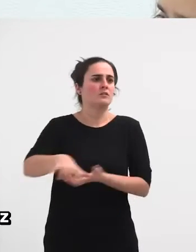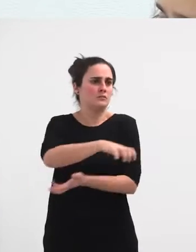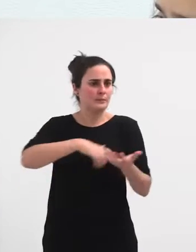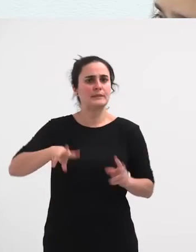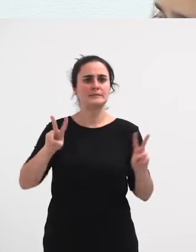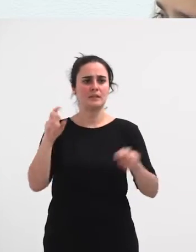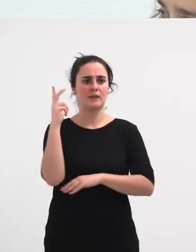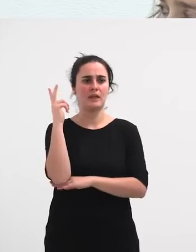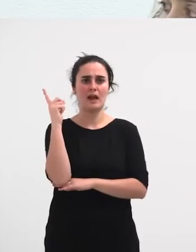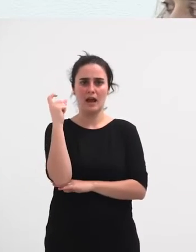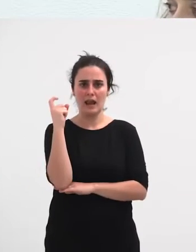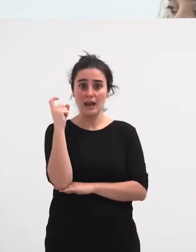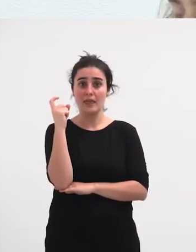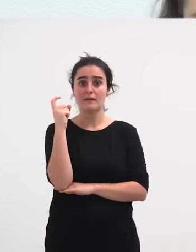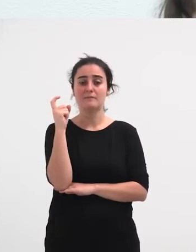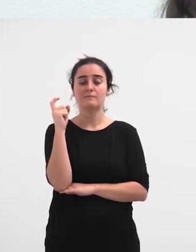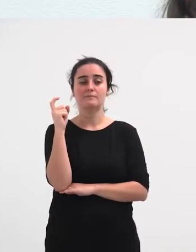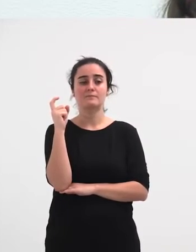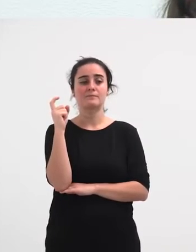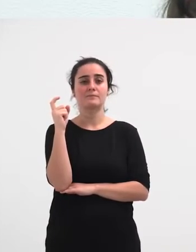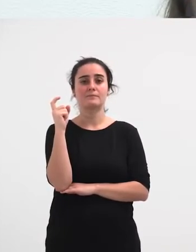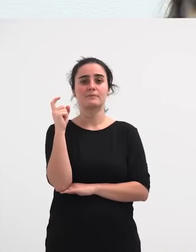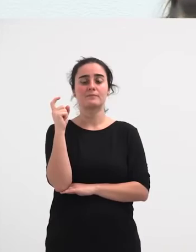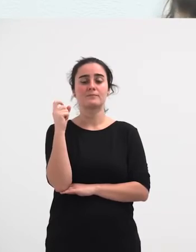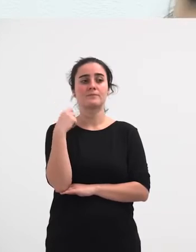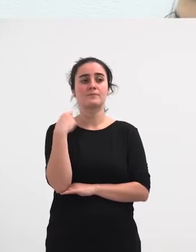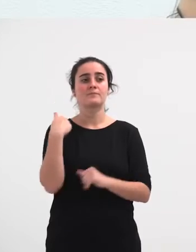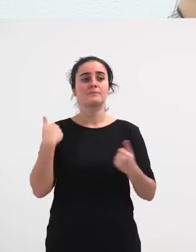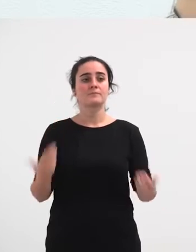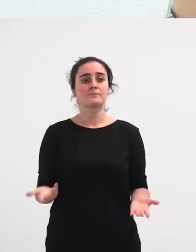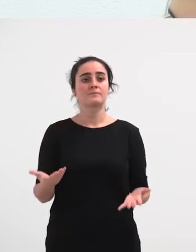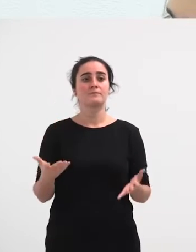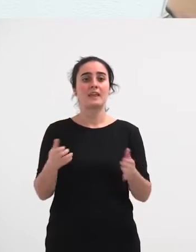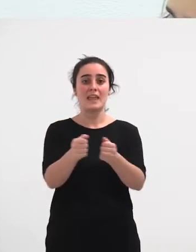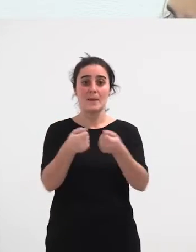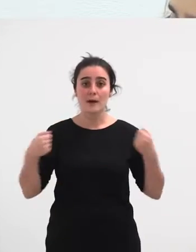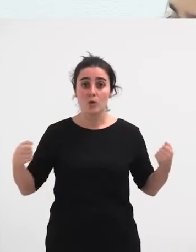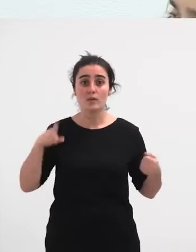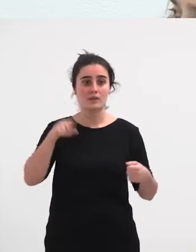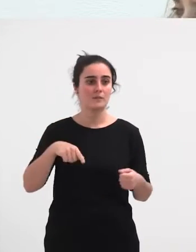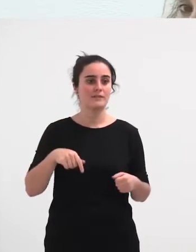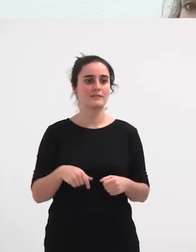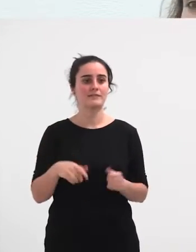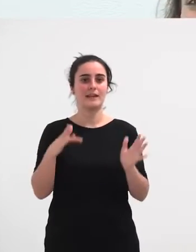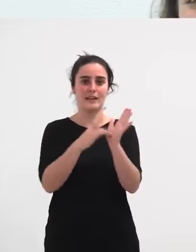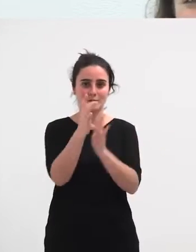alardeekin, emakundek eta txalarteagak, Jesus,